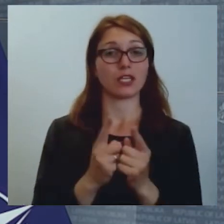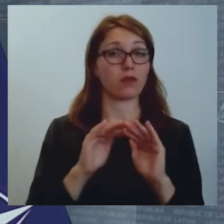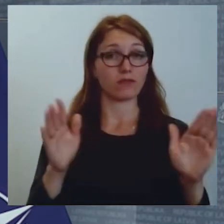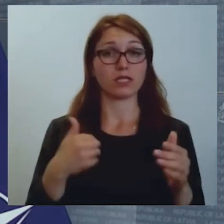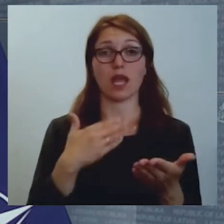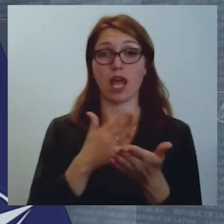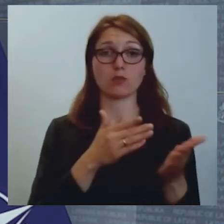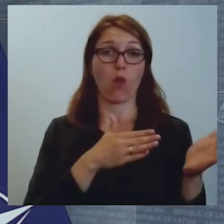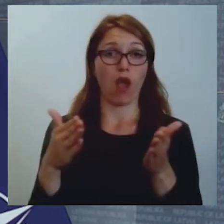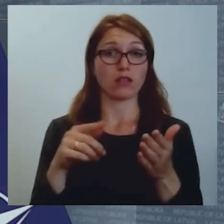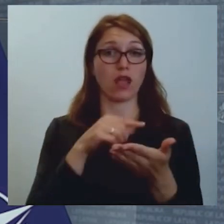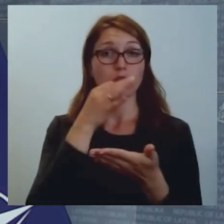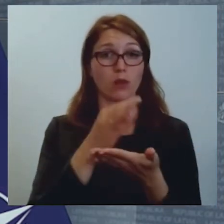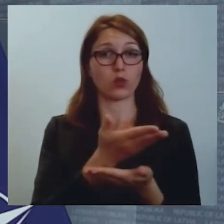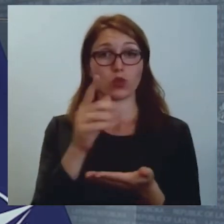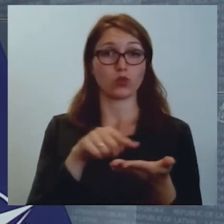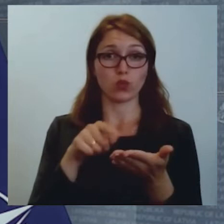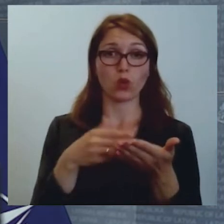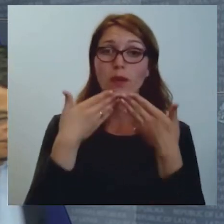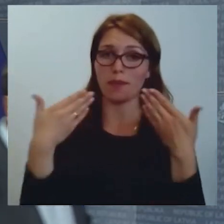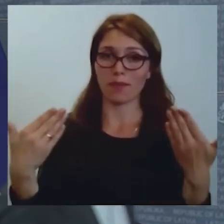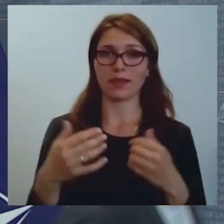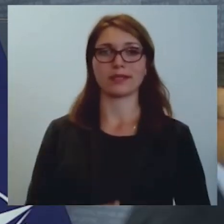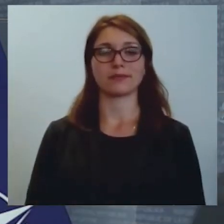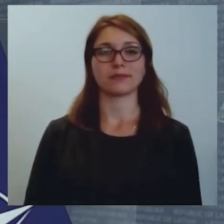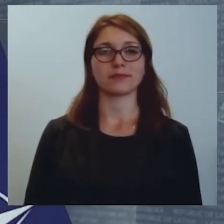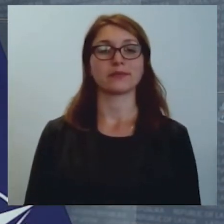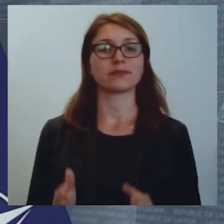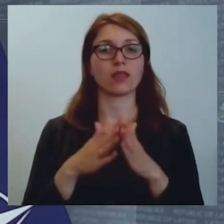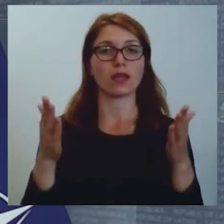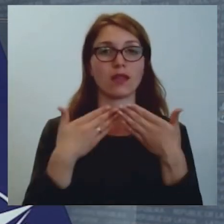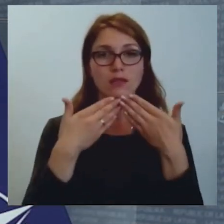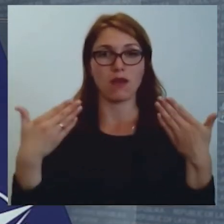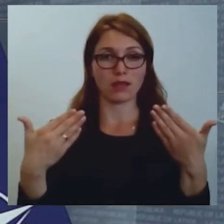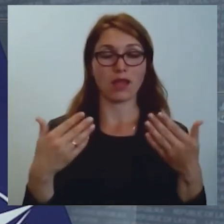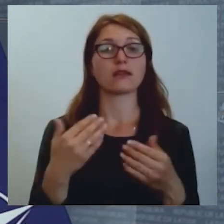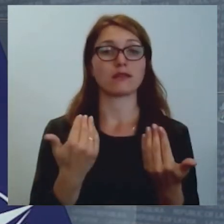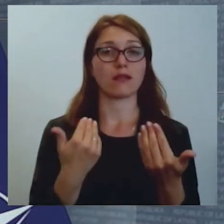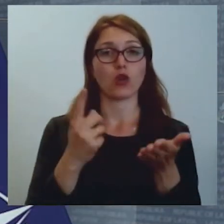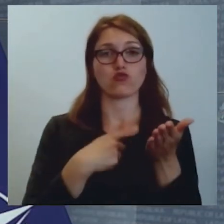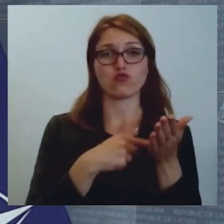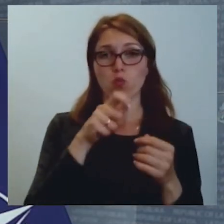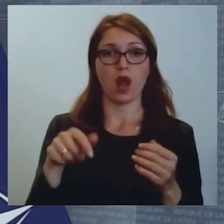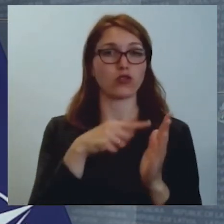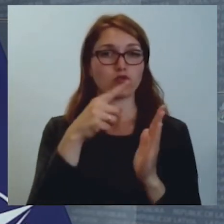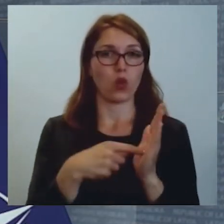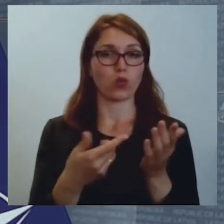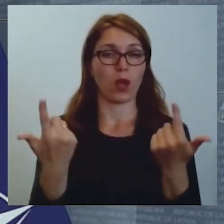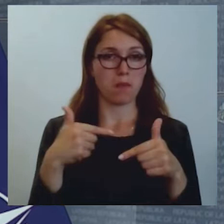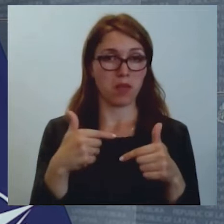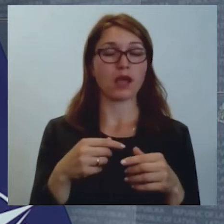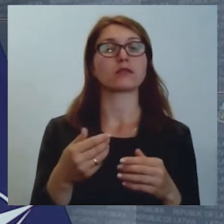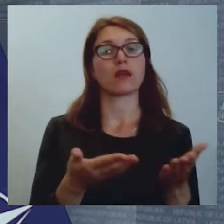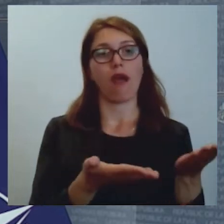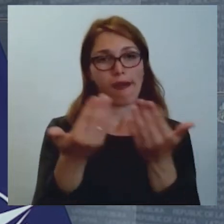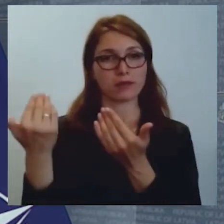atbildēt uz jūsu jautājumiem. Paldies! Piespaldies! Pienās laiks uz žurnālistu jautājumiem aicinu mēdīju